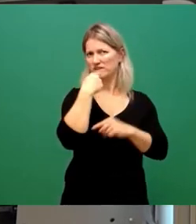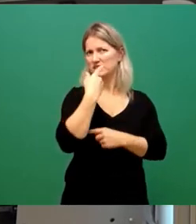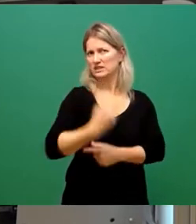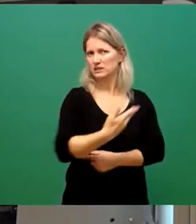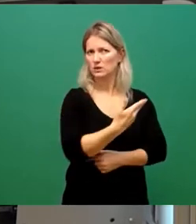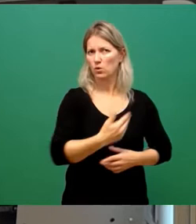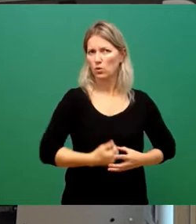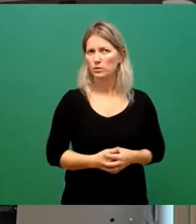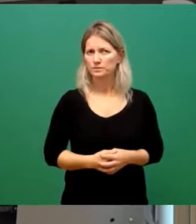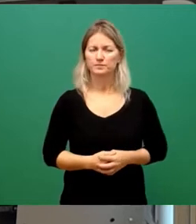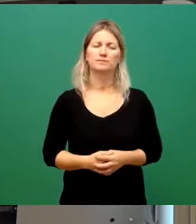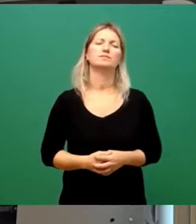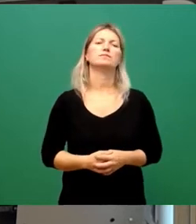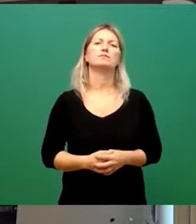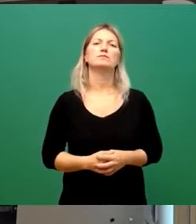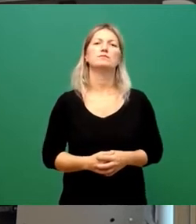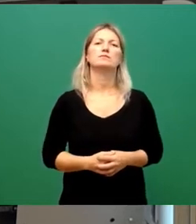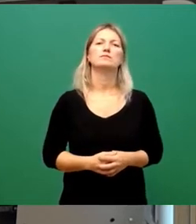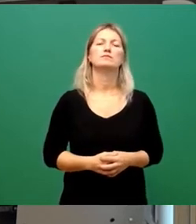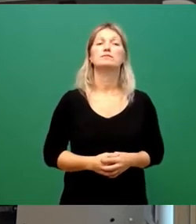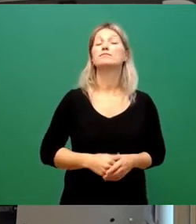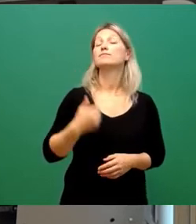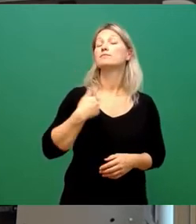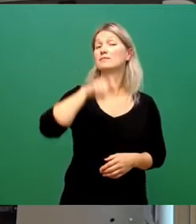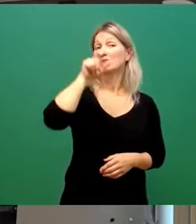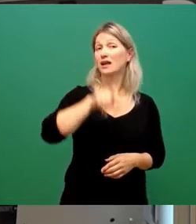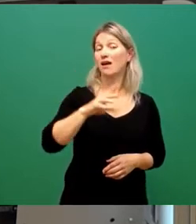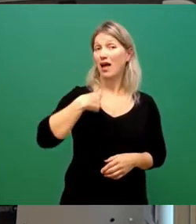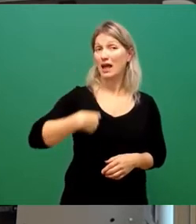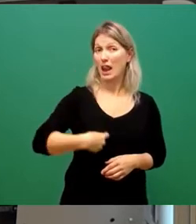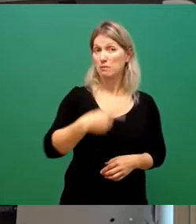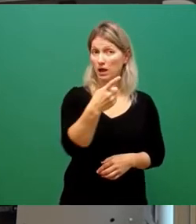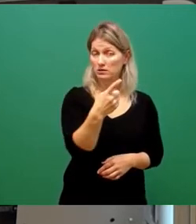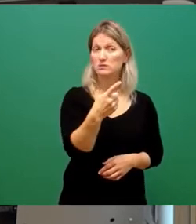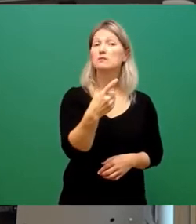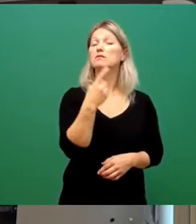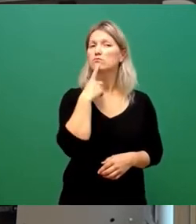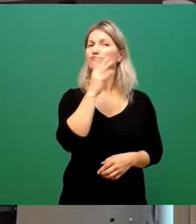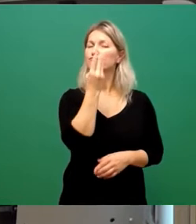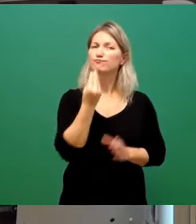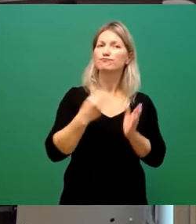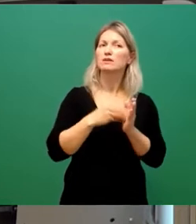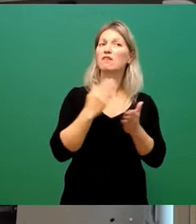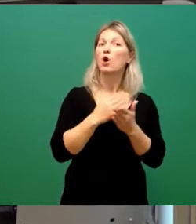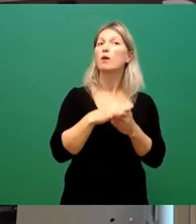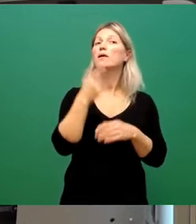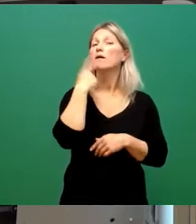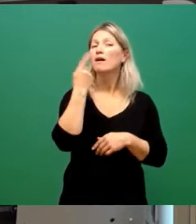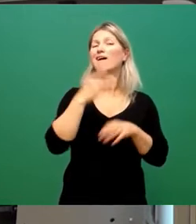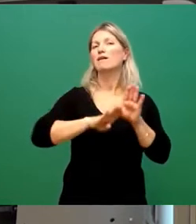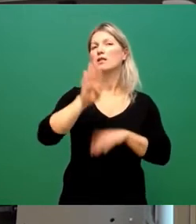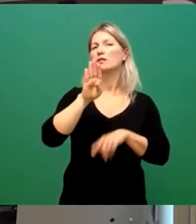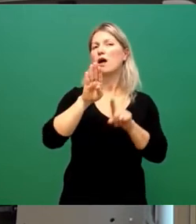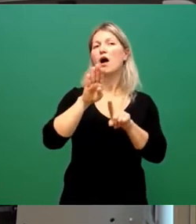Sie sind angetreten, Herr Oberbürgermeister, als ein überparteilicher Kandidat in der